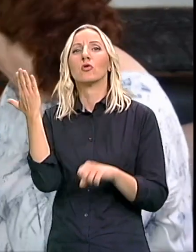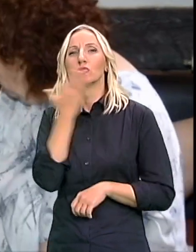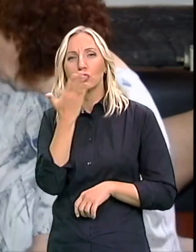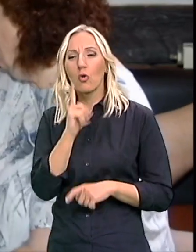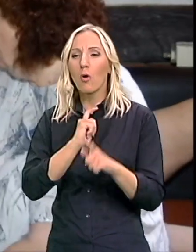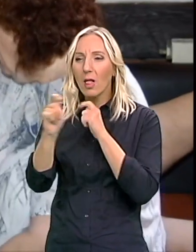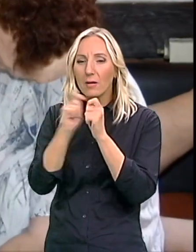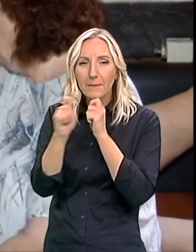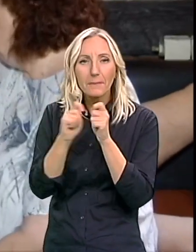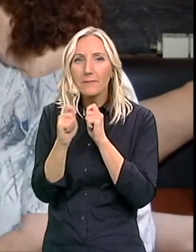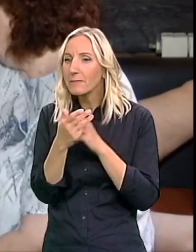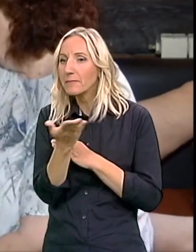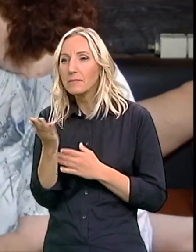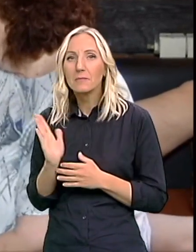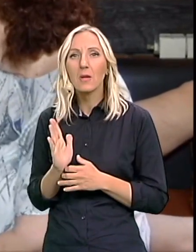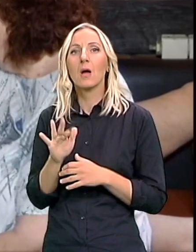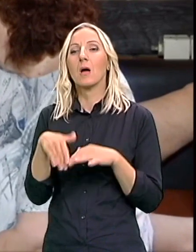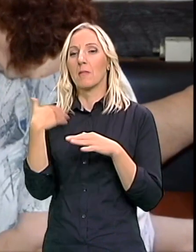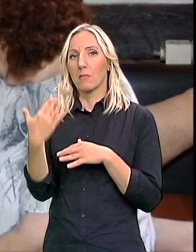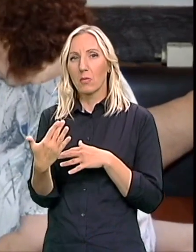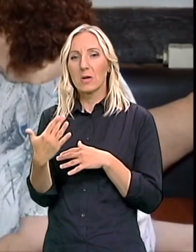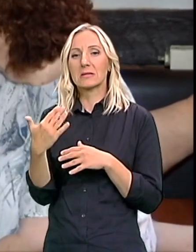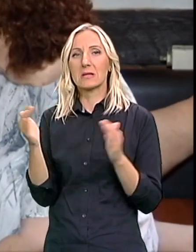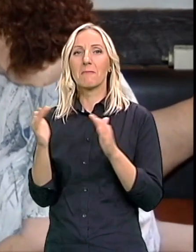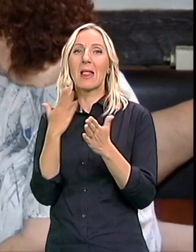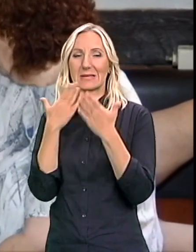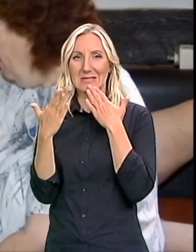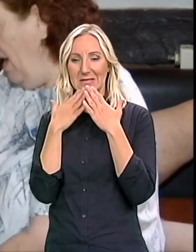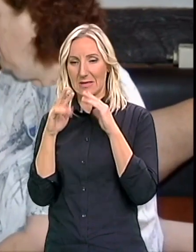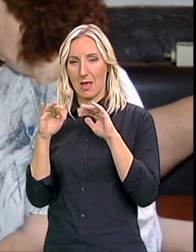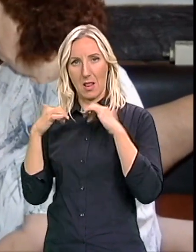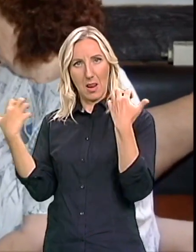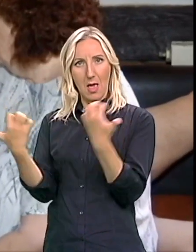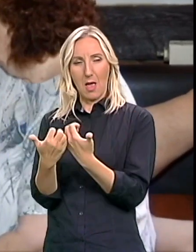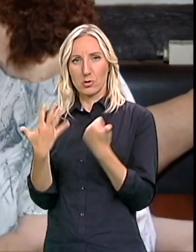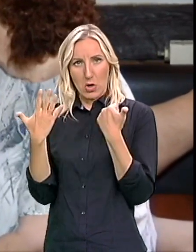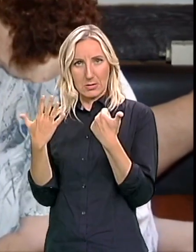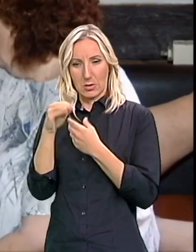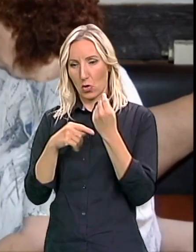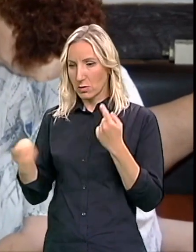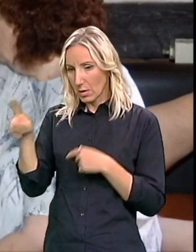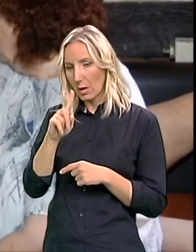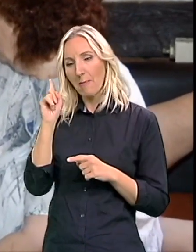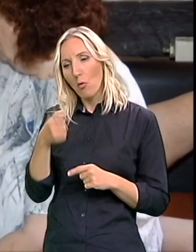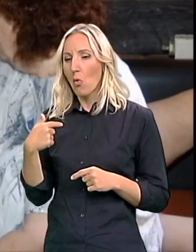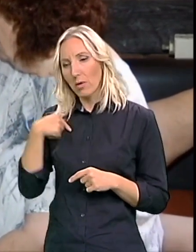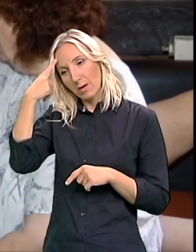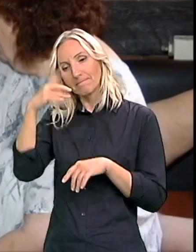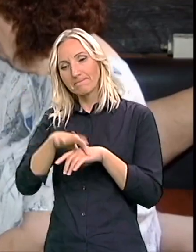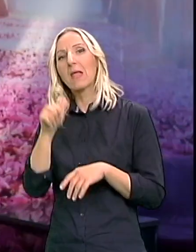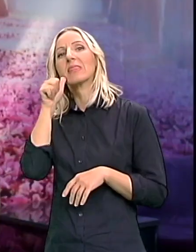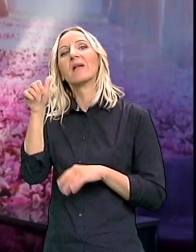I posle toga seli na jedan mali sastanak Nas šest roditelji I reka da moramo da pravimo dnevni borak